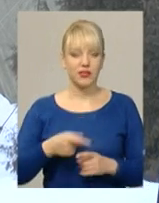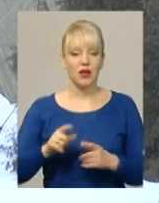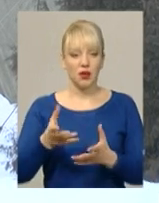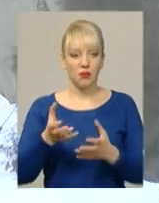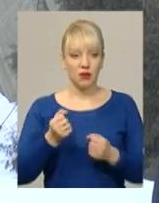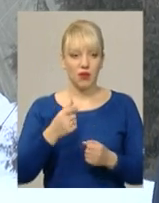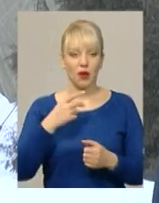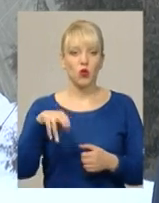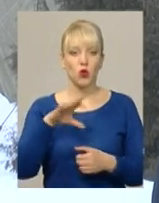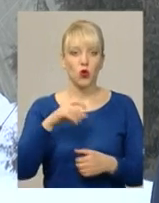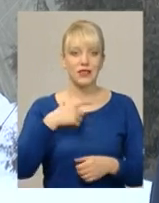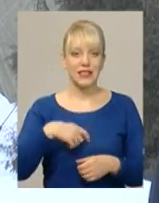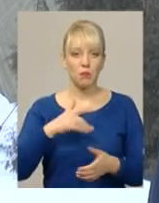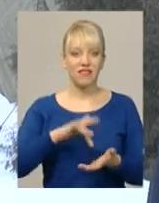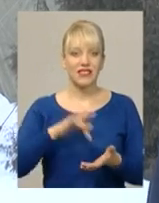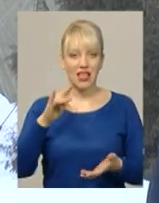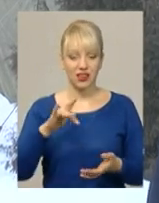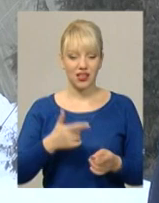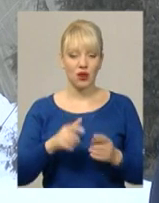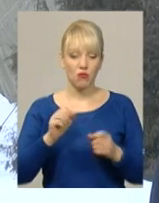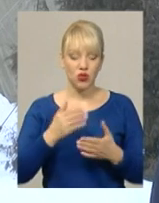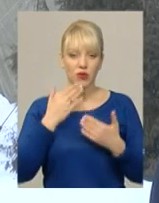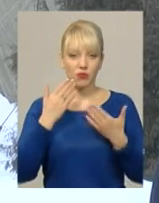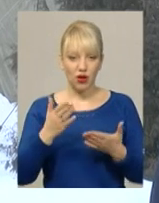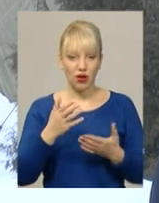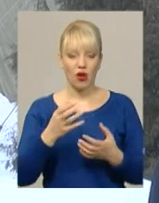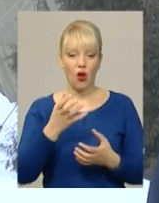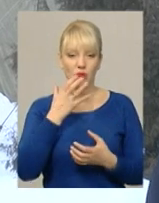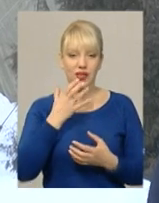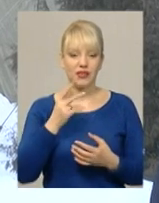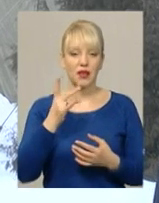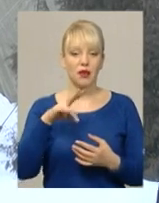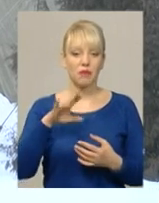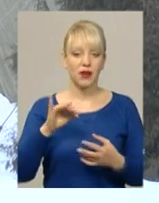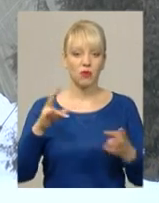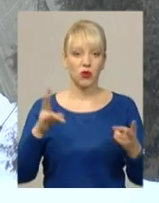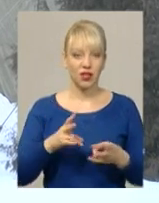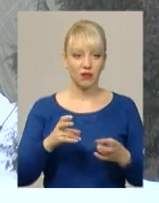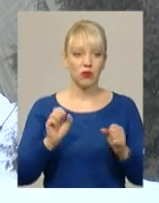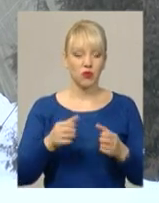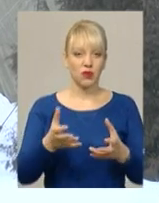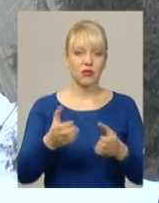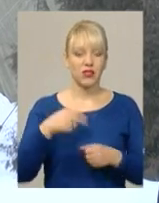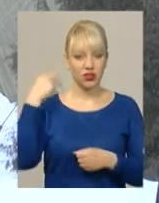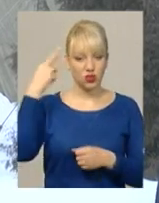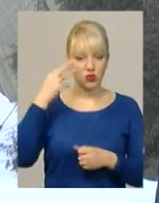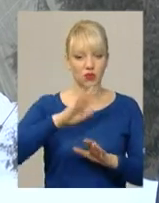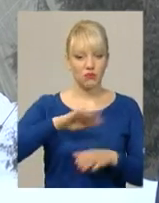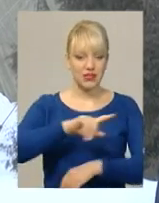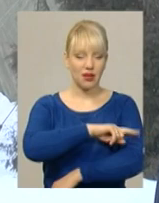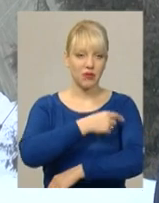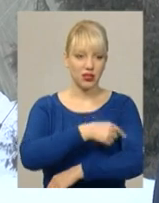себе в центр. Може звернутися, обігрітися при потребі, прийняти душ в центрі після медичного огляду і